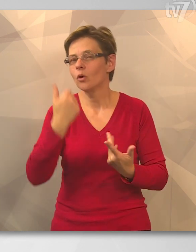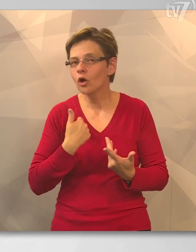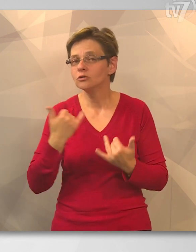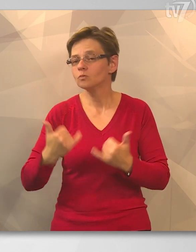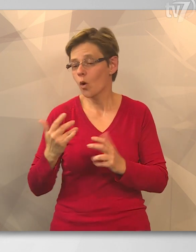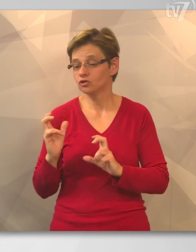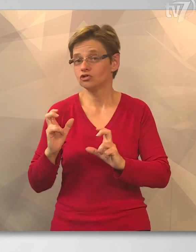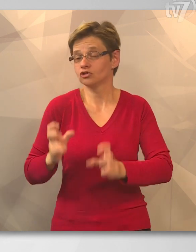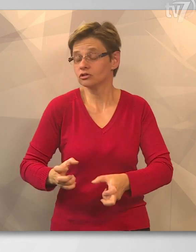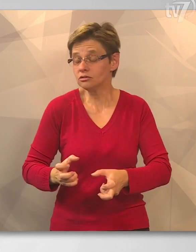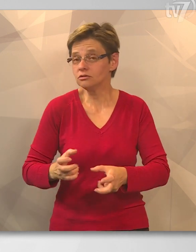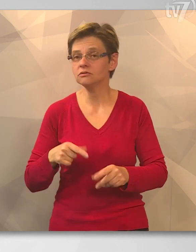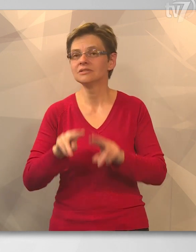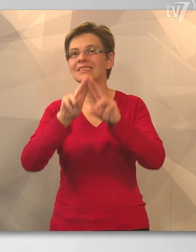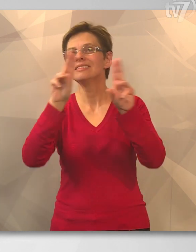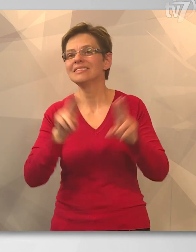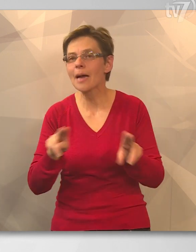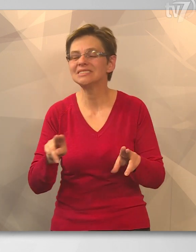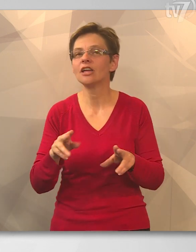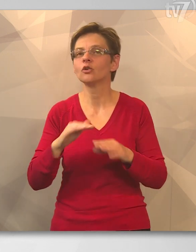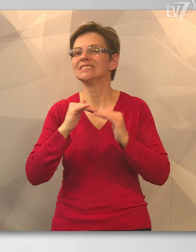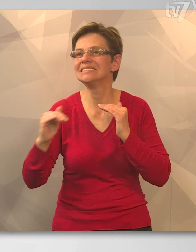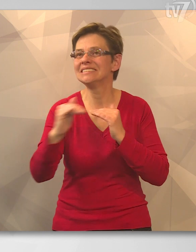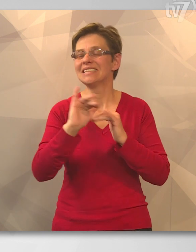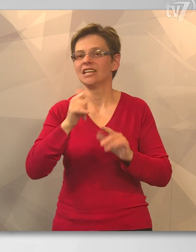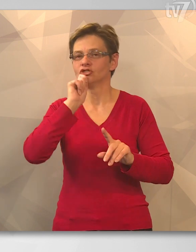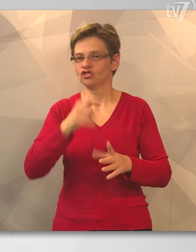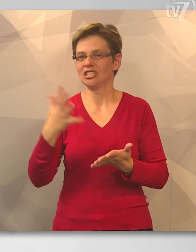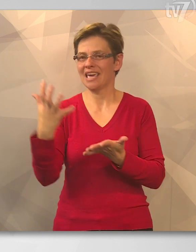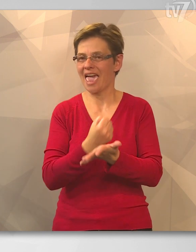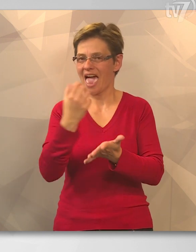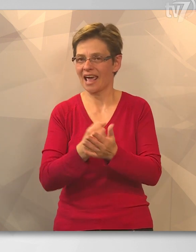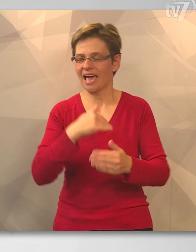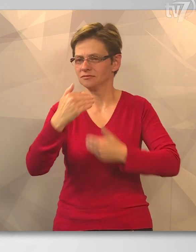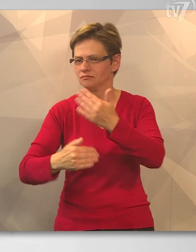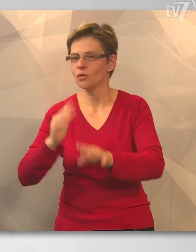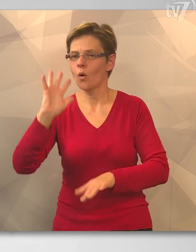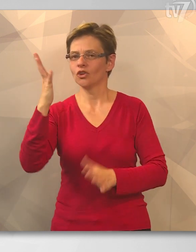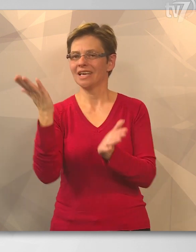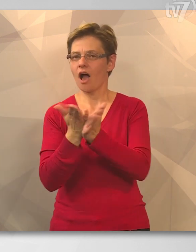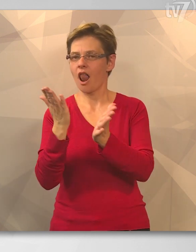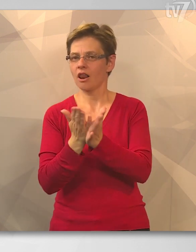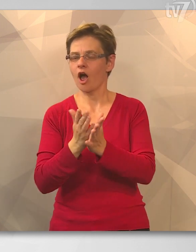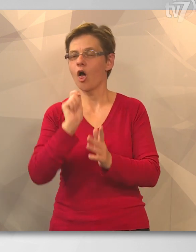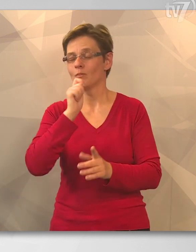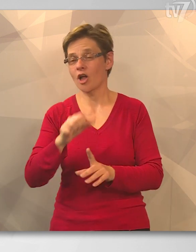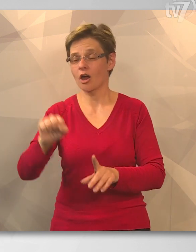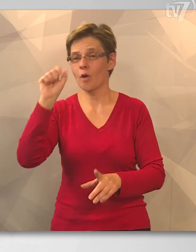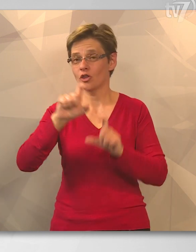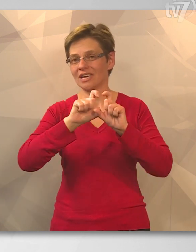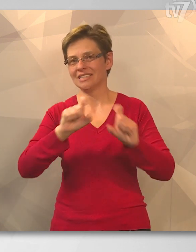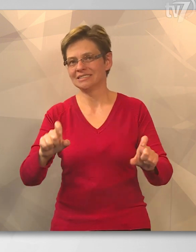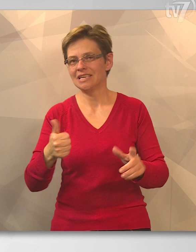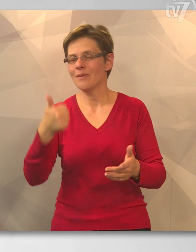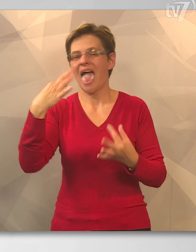most eljutottunk odáig, hogy már nemzetközi szinten is sikeres a klub, és zsinórban ötödjére nyerte meg a magyar